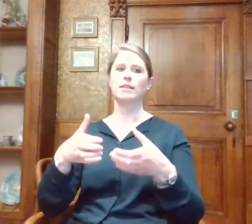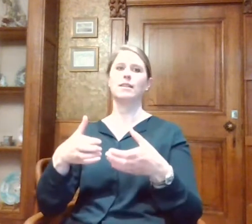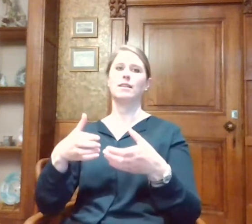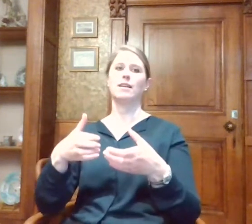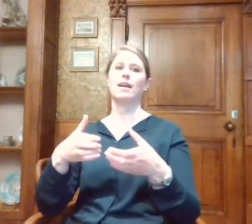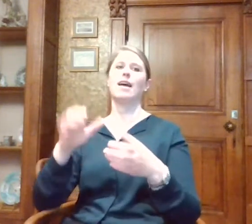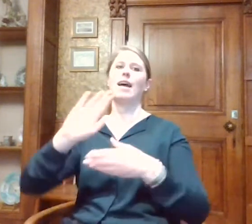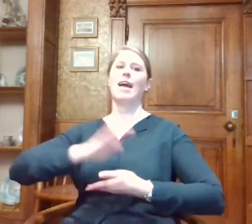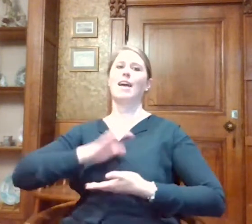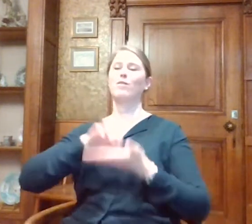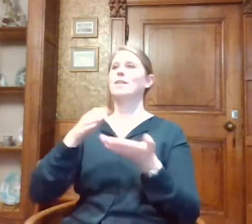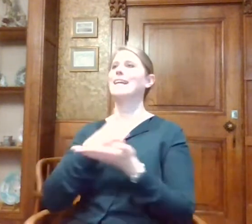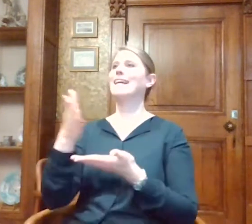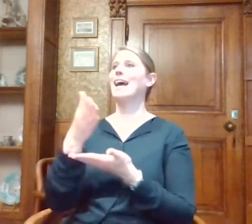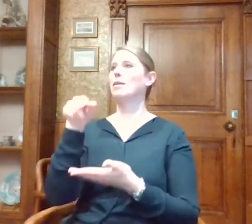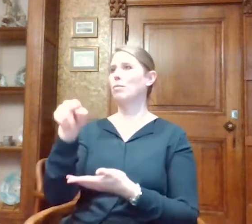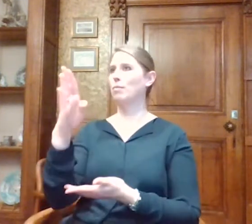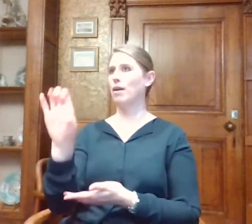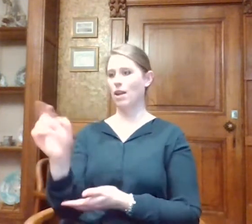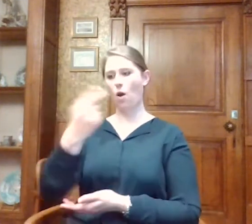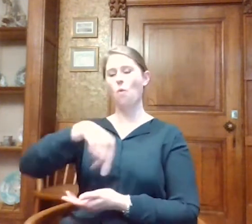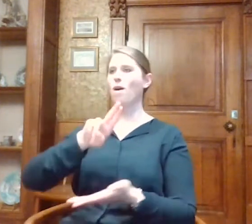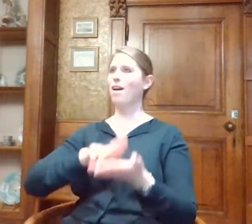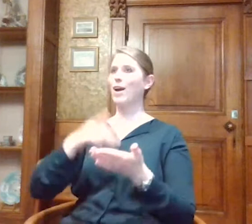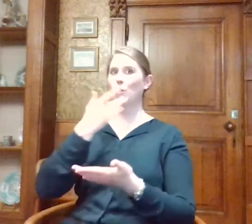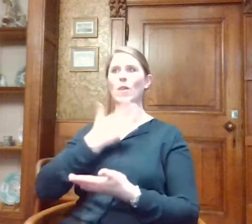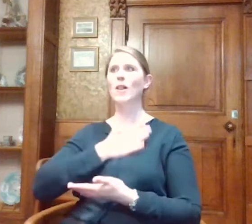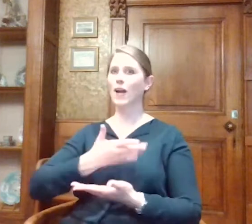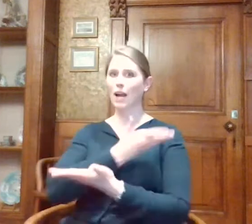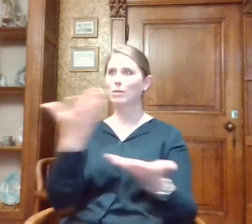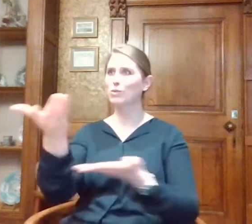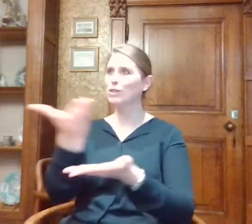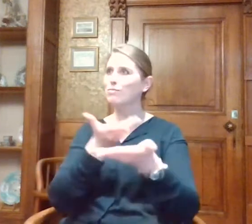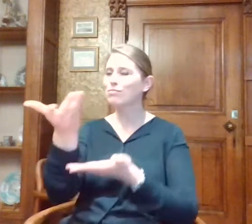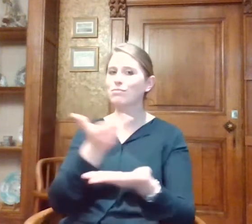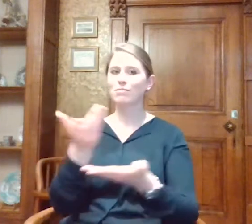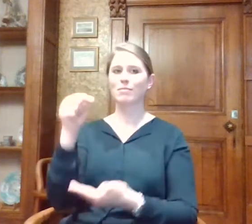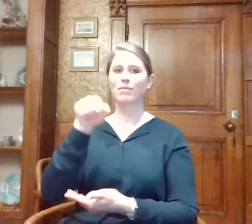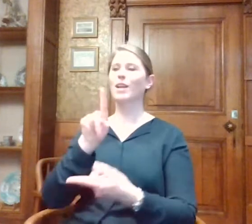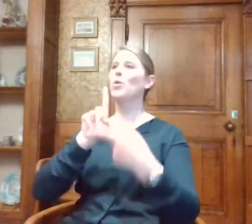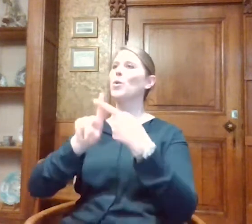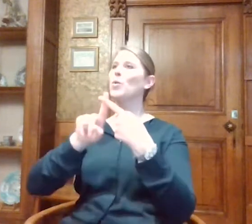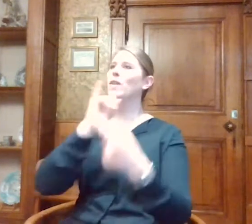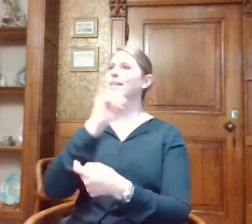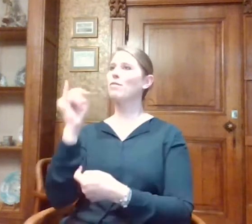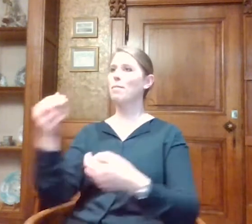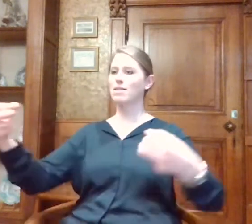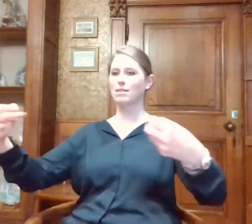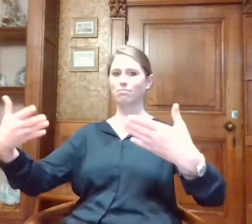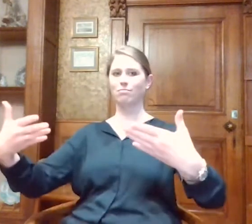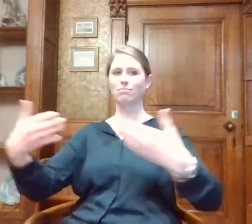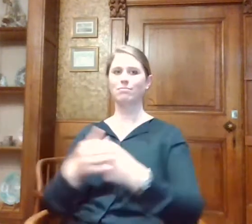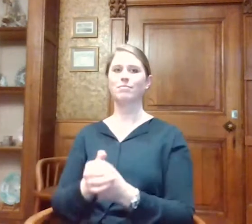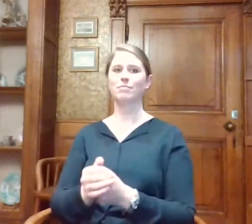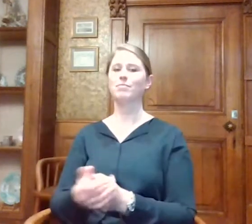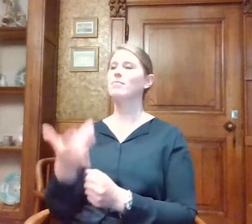En wij zijn heel graag bereid om jullie te hoor te staan. Dus hier zijn onze contactgegevens. En